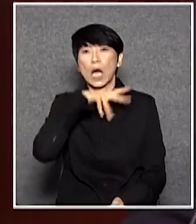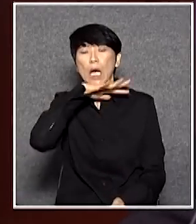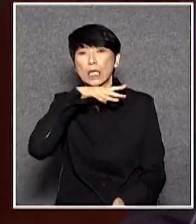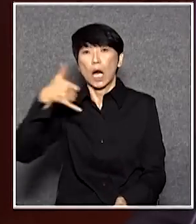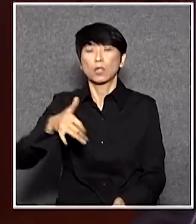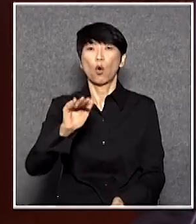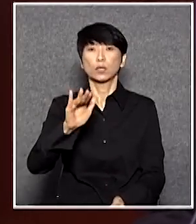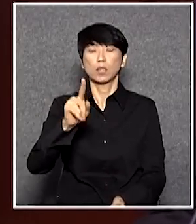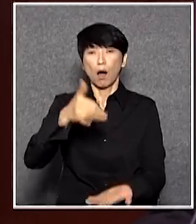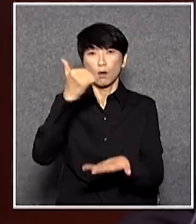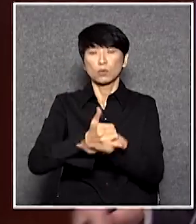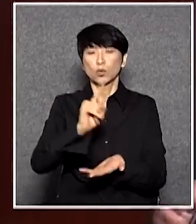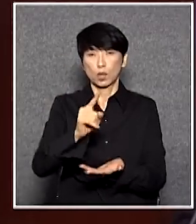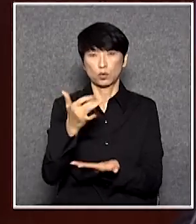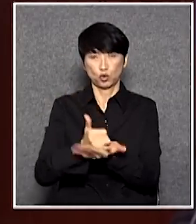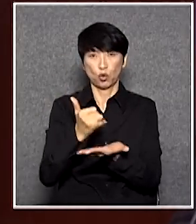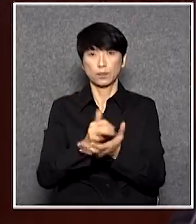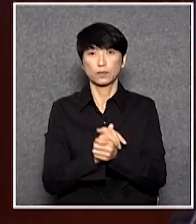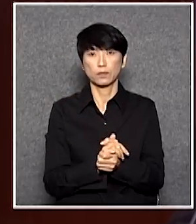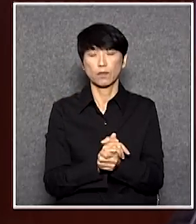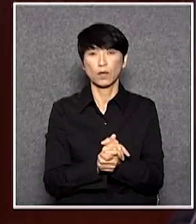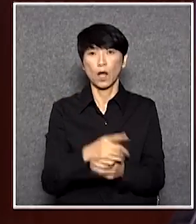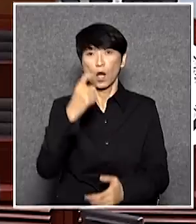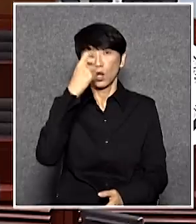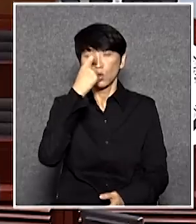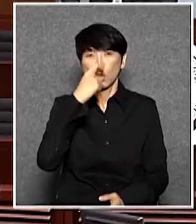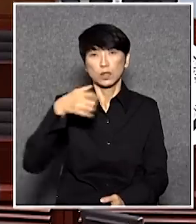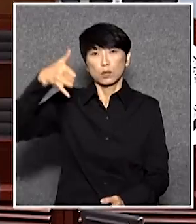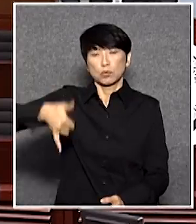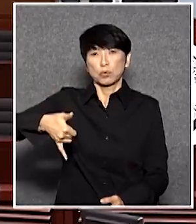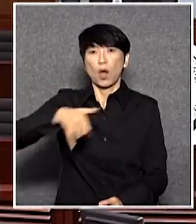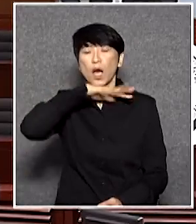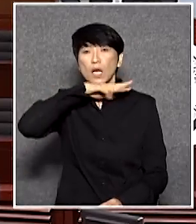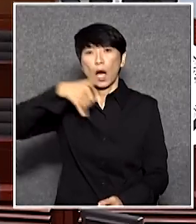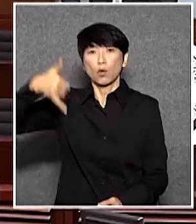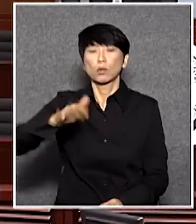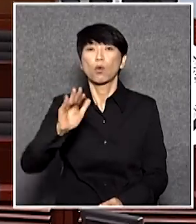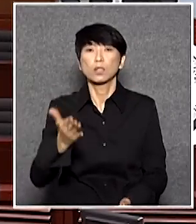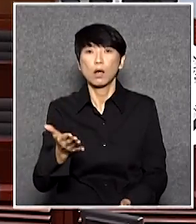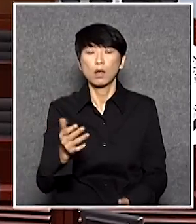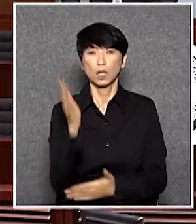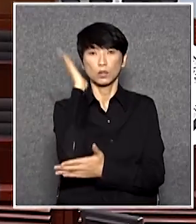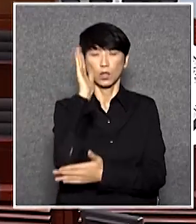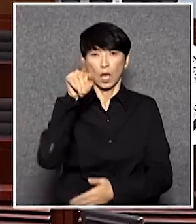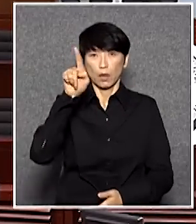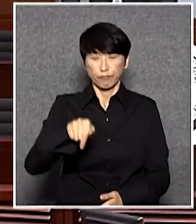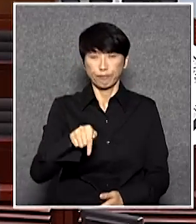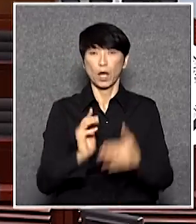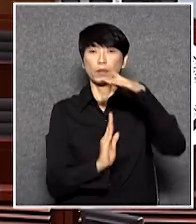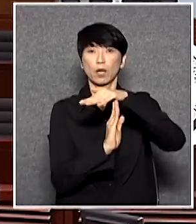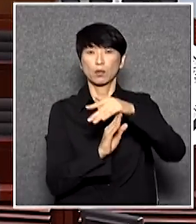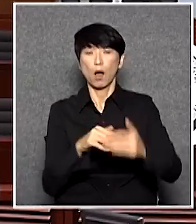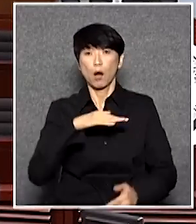書面回答了梁國雄議員如果個梁振英公仔在裏就可以了梁國雄議員立即停止發言我再重回一次我聽不到